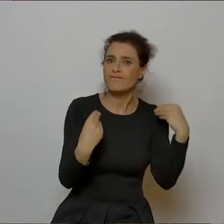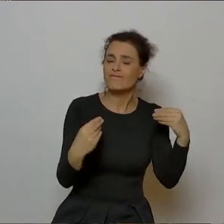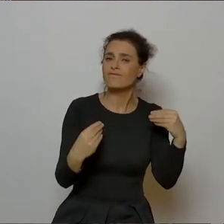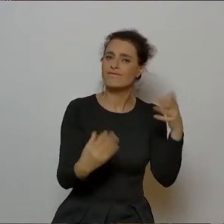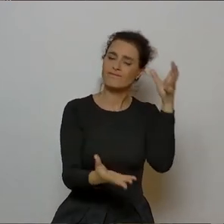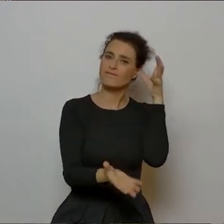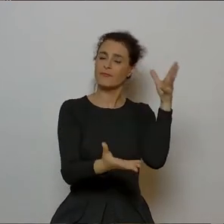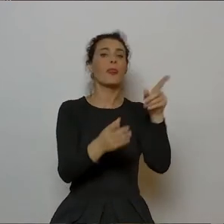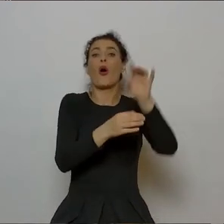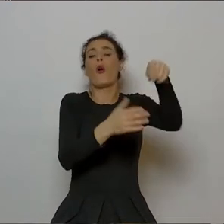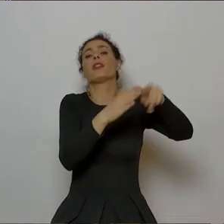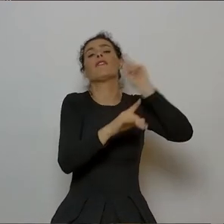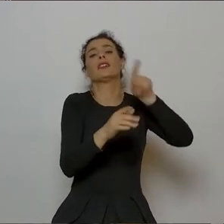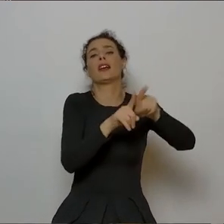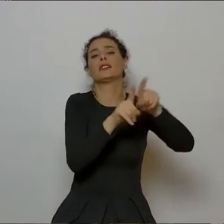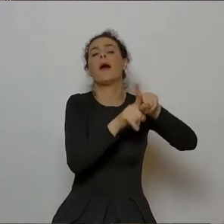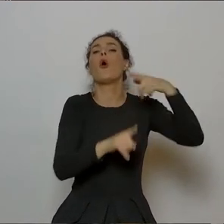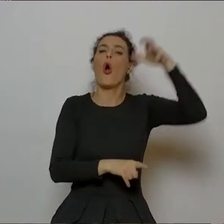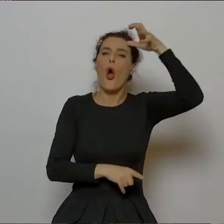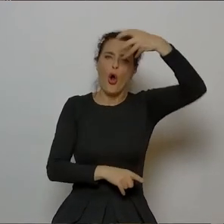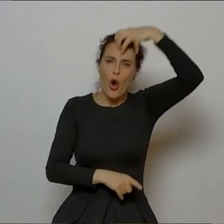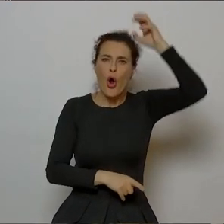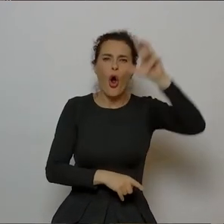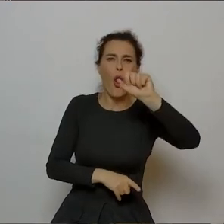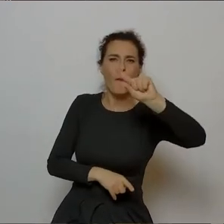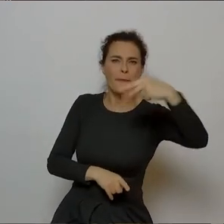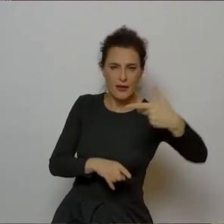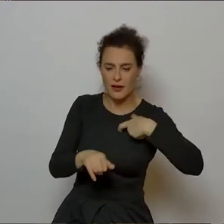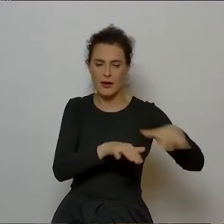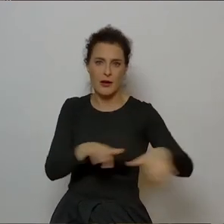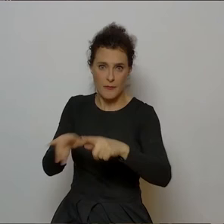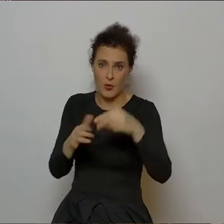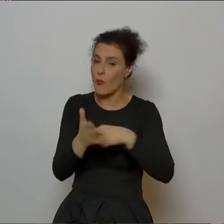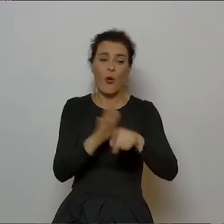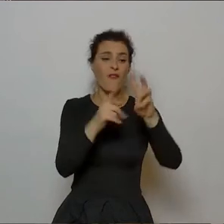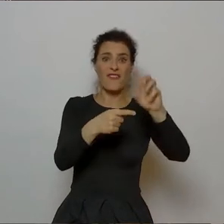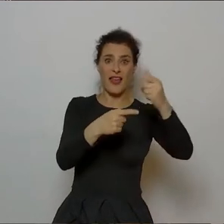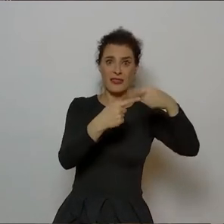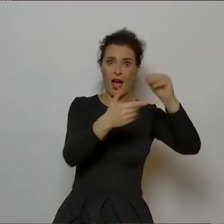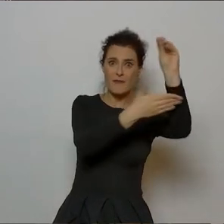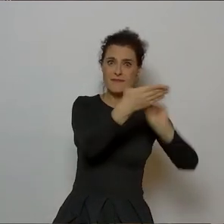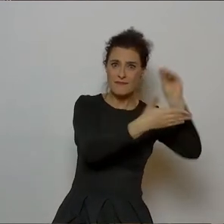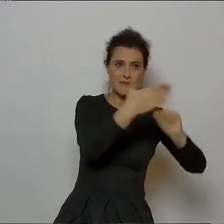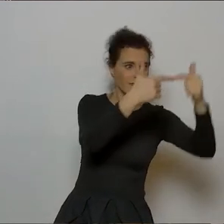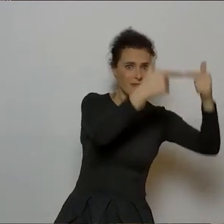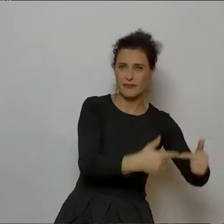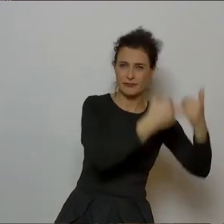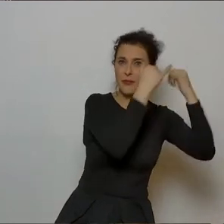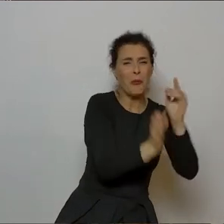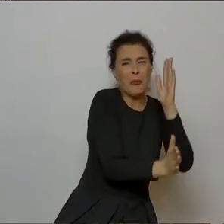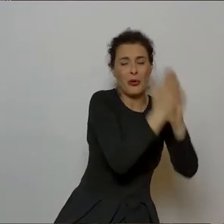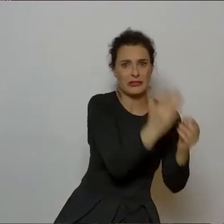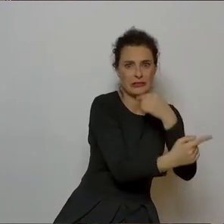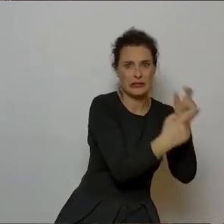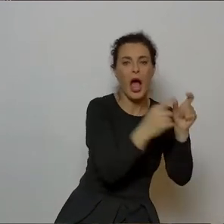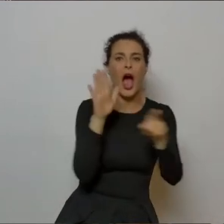fortepian Chopina w końcu napisał, to jest genialny utwór, o wiele trudniejszy od tej Wandy. Wanda jest prostym językiem pisana w pozrównaniu z fortepianem Chopina, gdzie